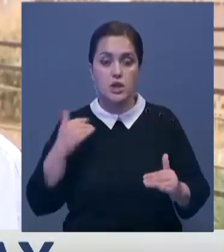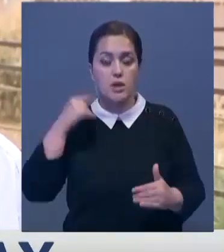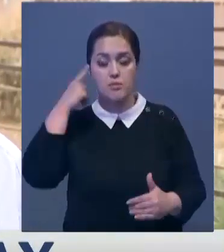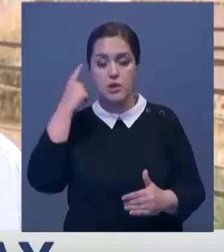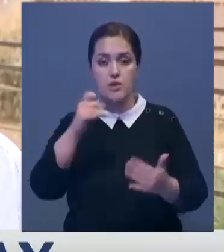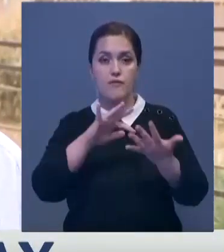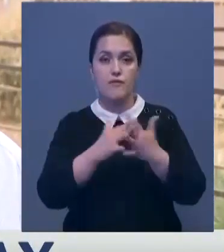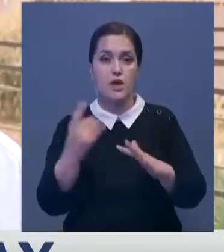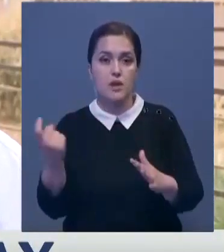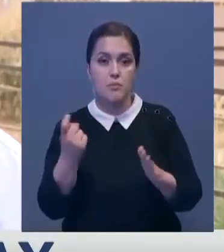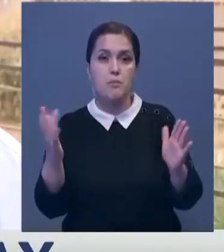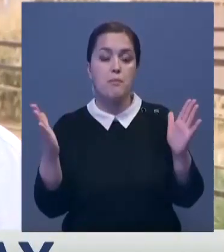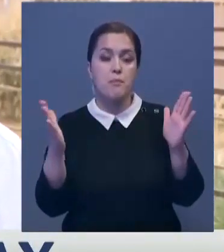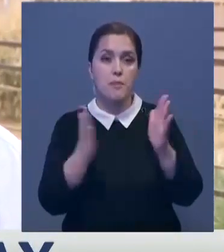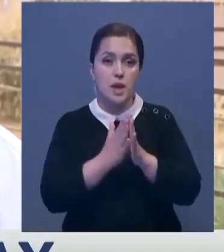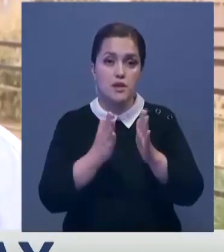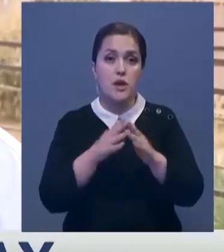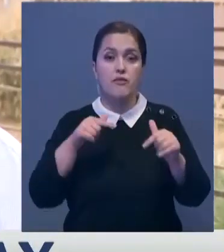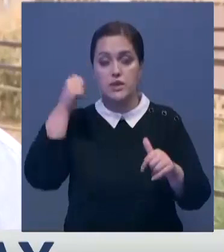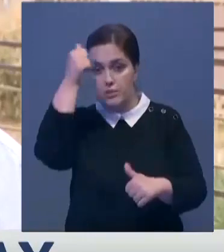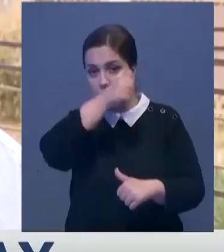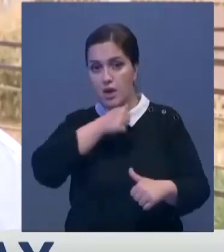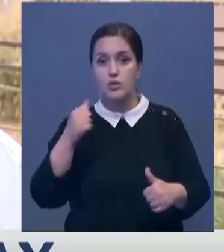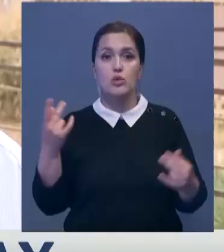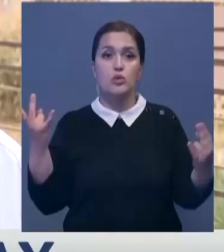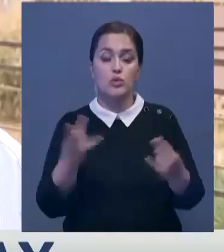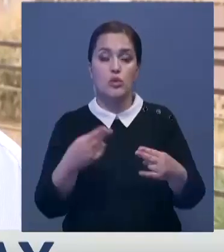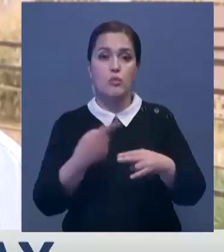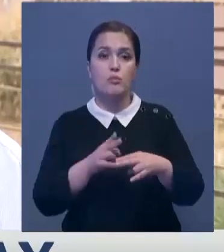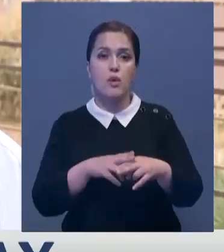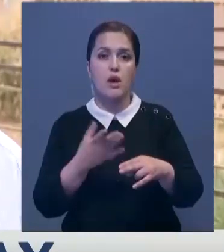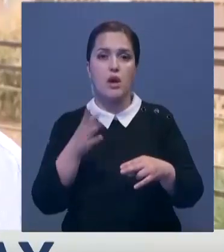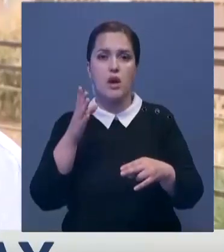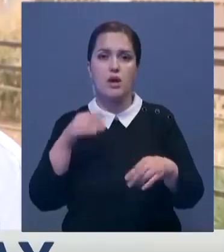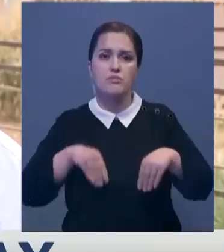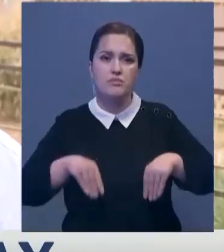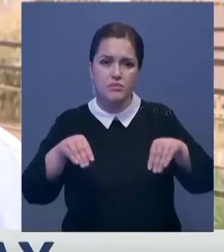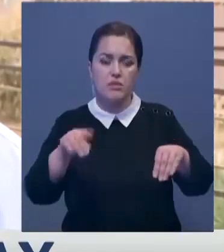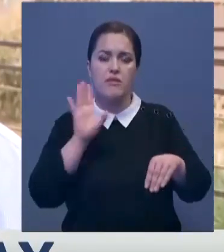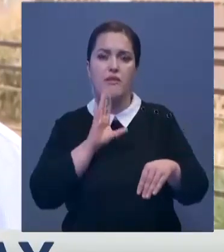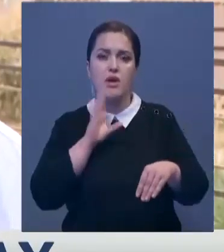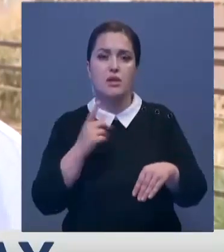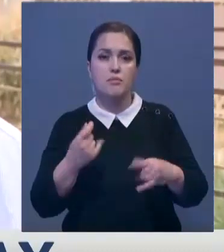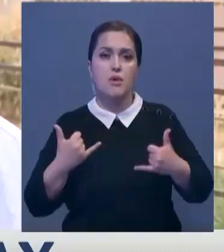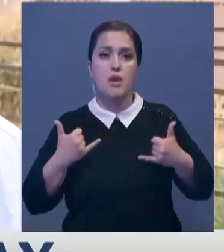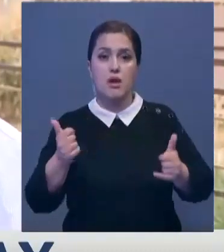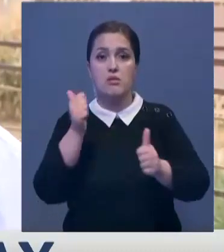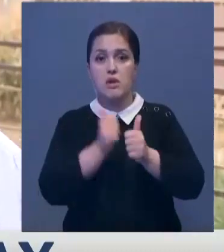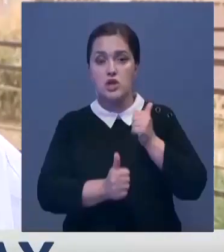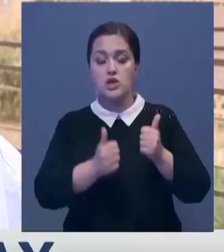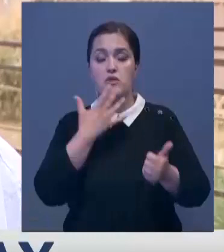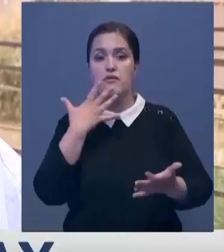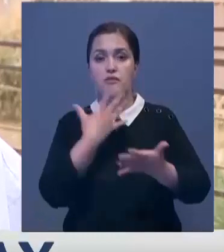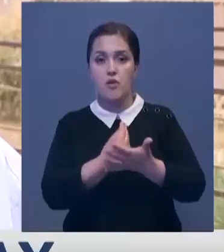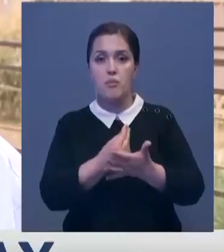фермеров. Попросили, чтобы они в этом году сделали упор на культуры, которые не требуют много влаги. Но в итоге каждый поступил по-своему.